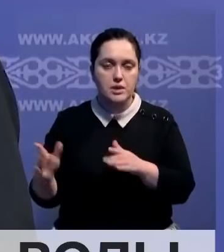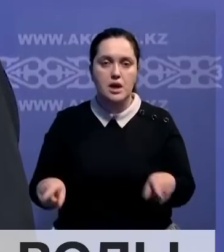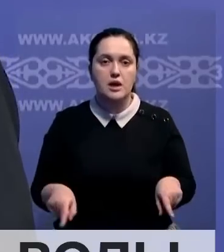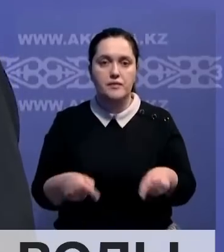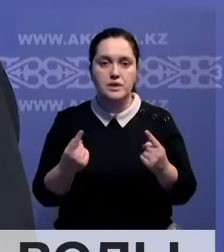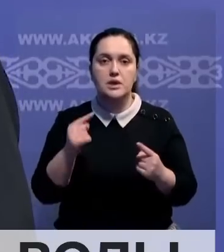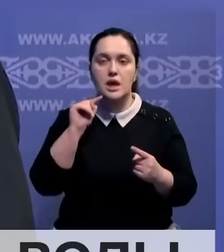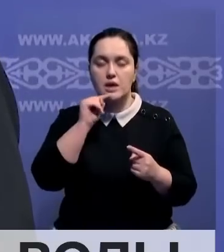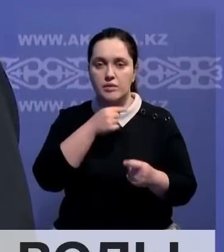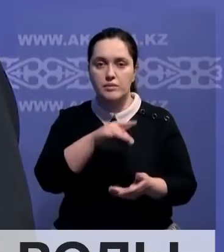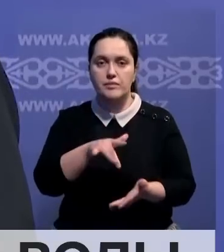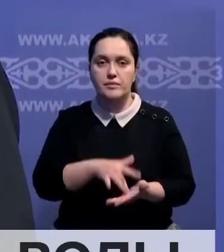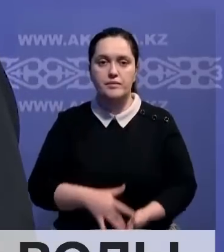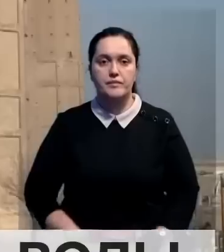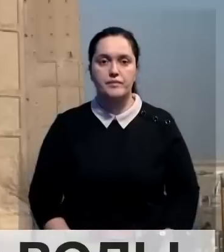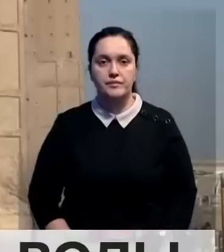региона.